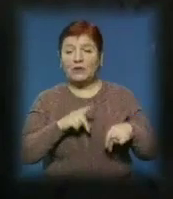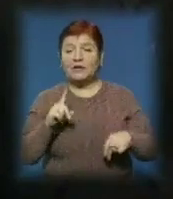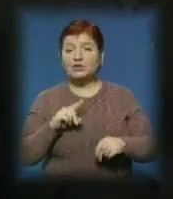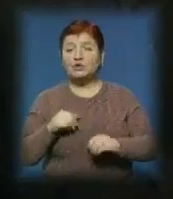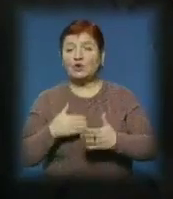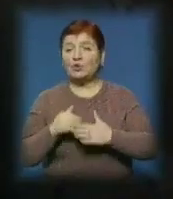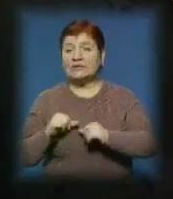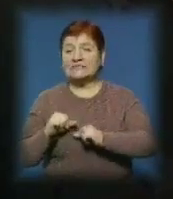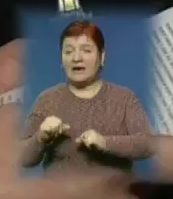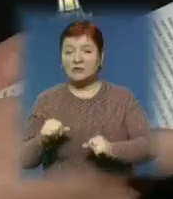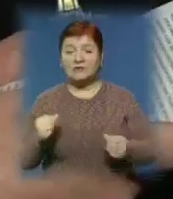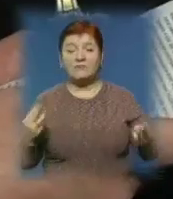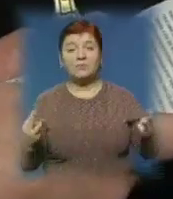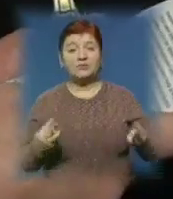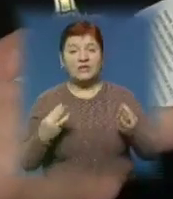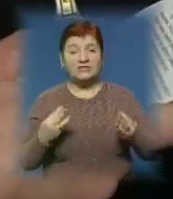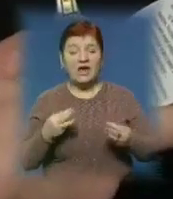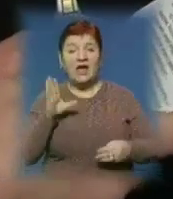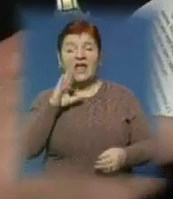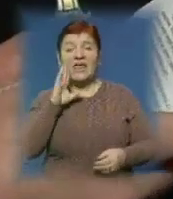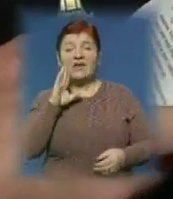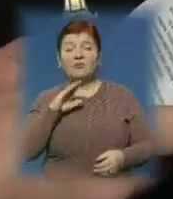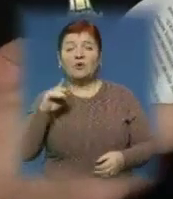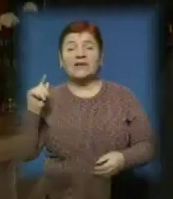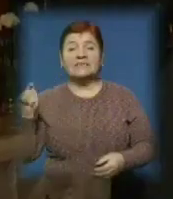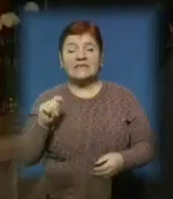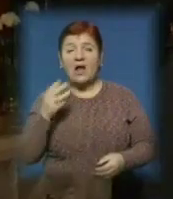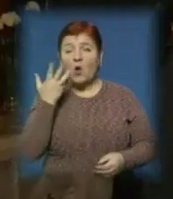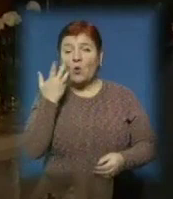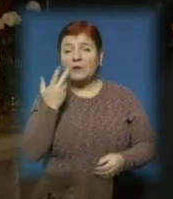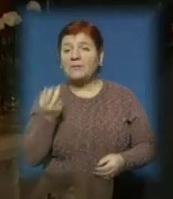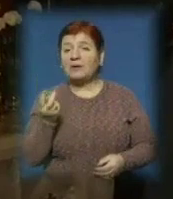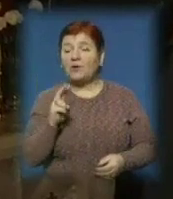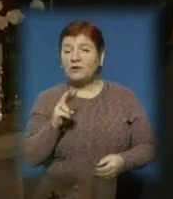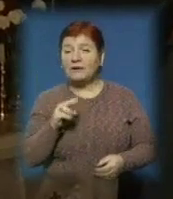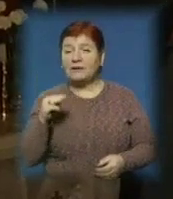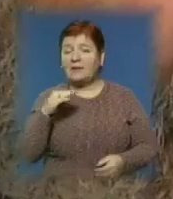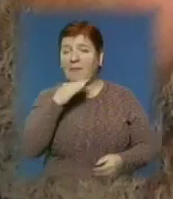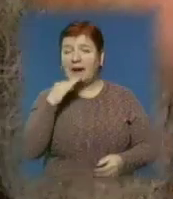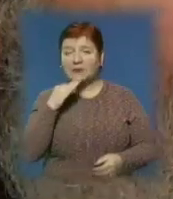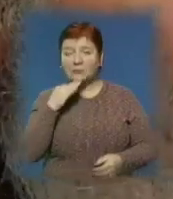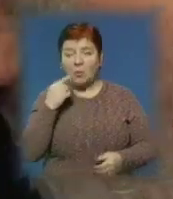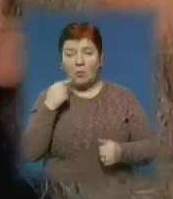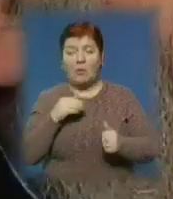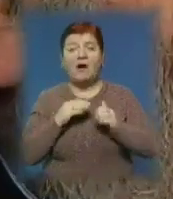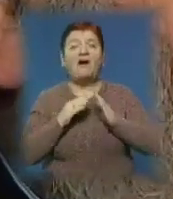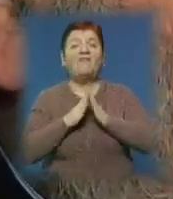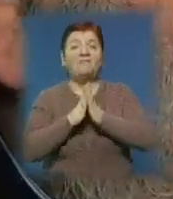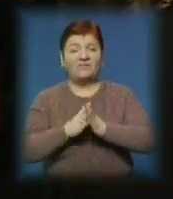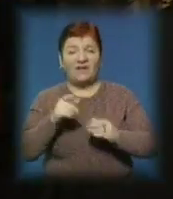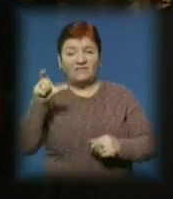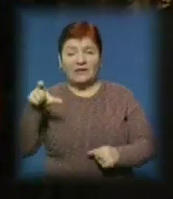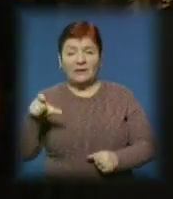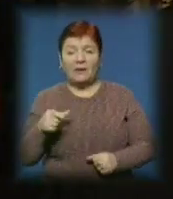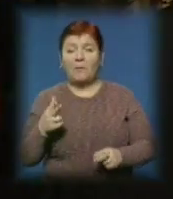захисту храмів від пожежі. І на водохреща, коли в церкву приходять тисячі вірників, попереджають парафіян про заходи безпеки.